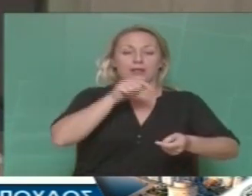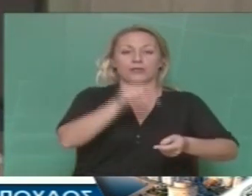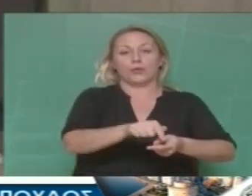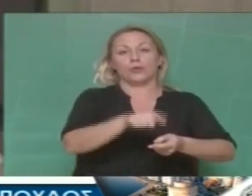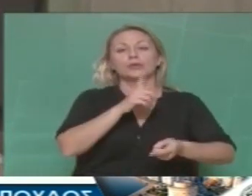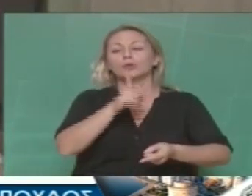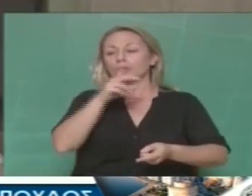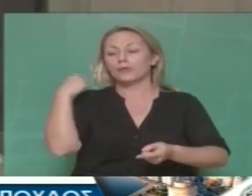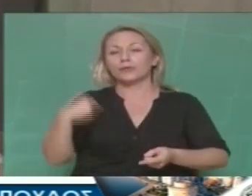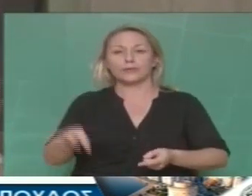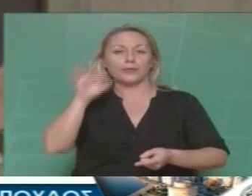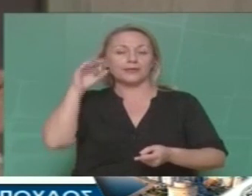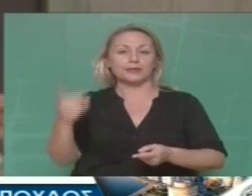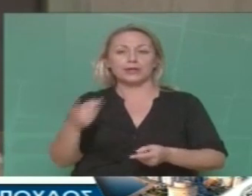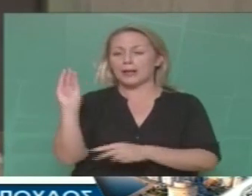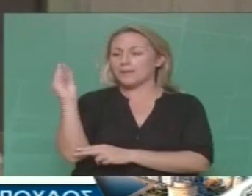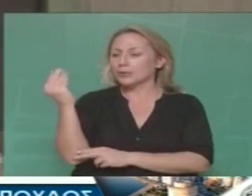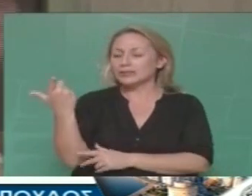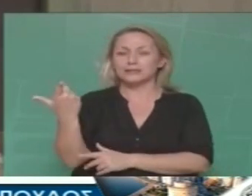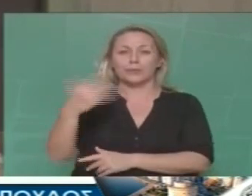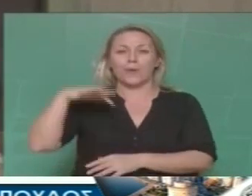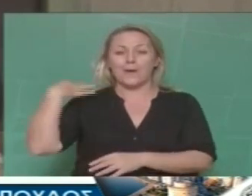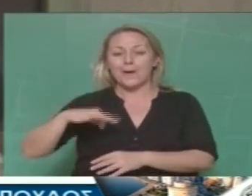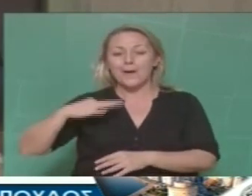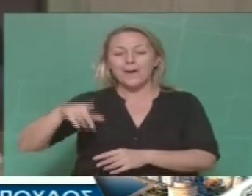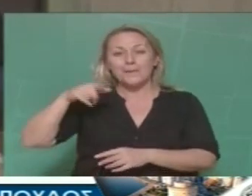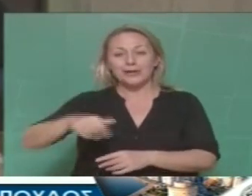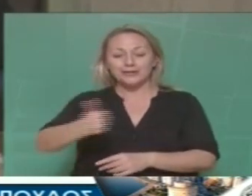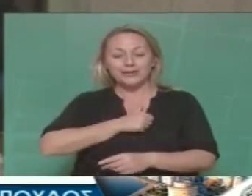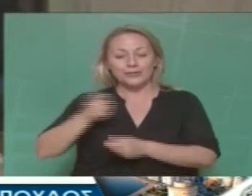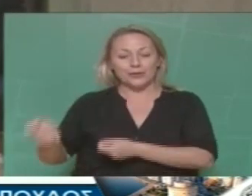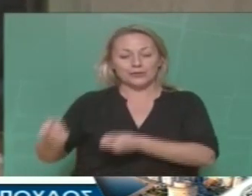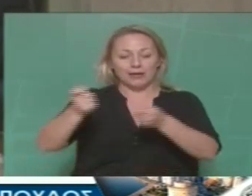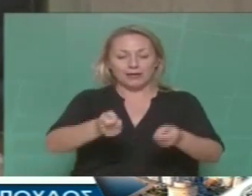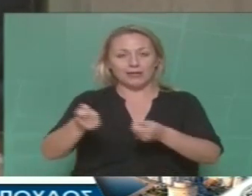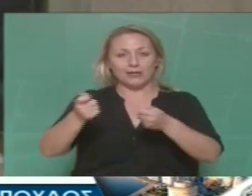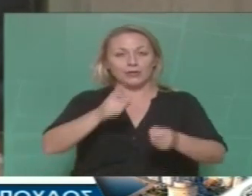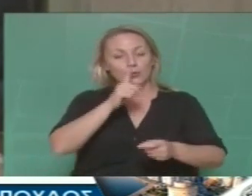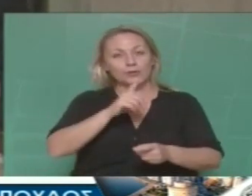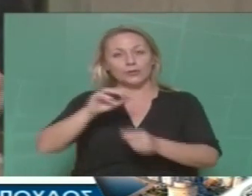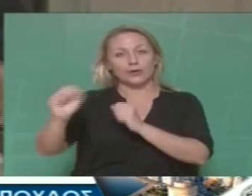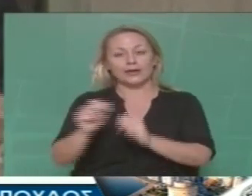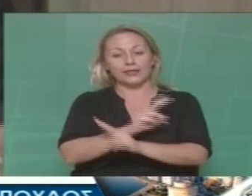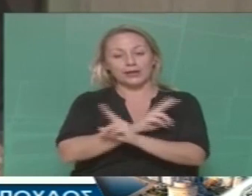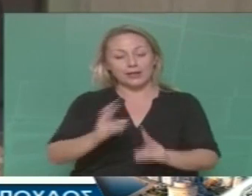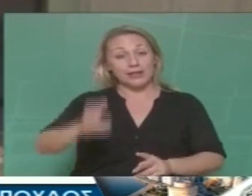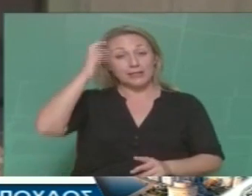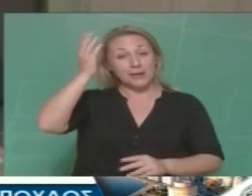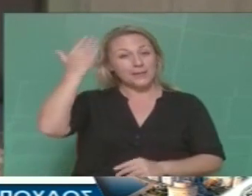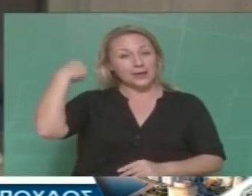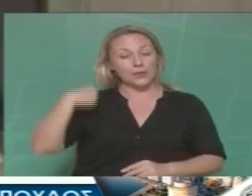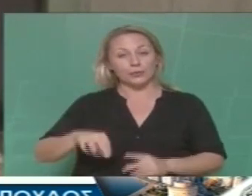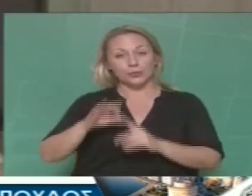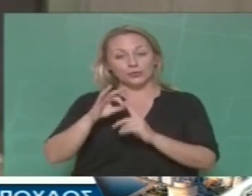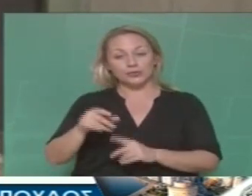στο πράσινο και στον ηλεκτροφωτισμό οργιάζουν οι εργολάβοι και βεβαιώς οργιάζουν και στην καθαριότητα. Θυμάμαι πάρα πολύ καλά, γιατί ξανά ήμουν τότε Δημοτικός